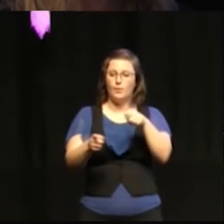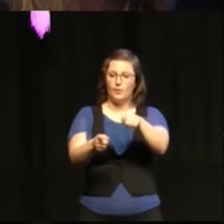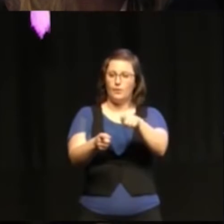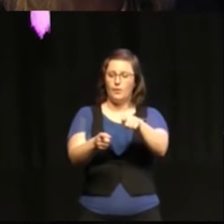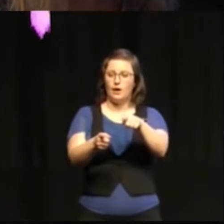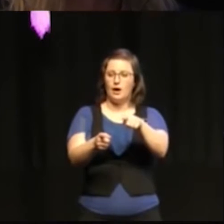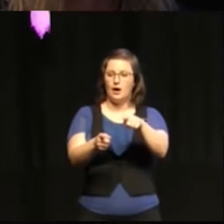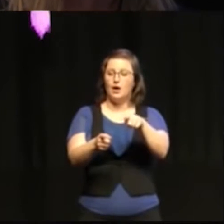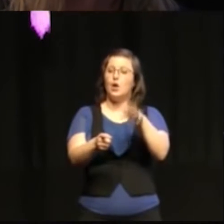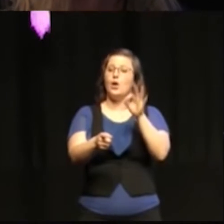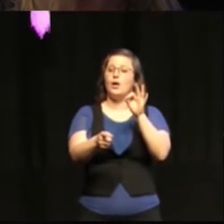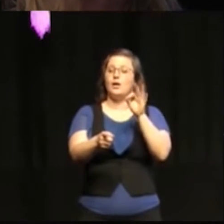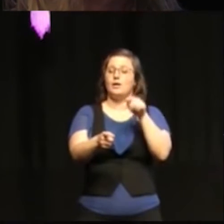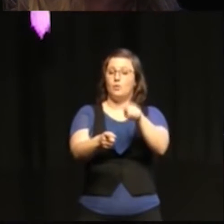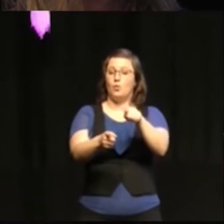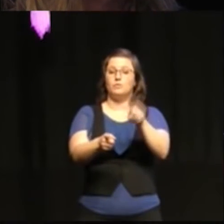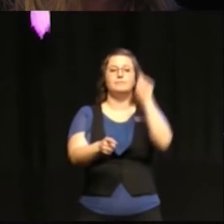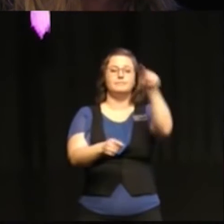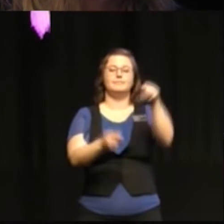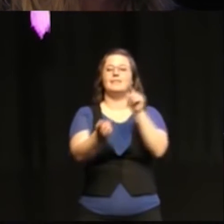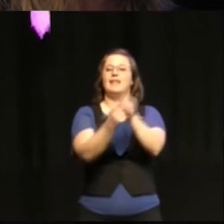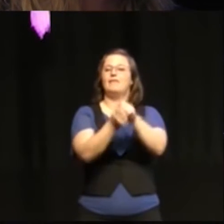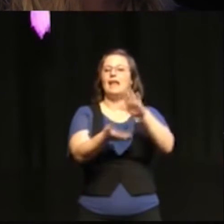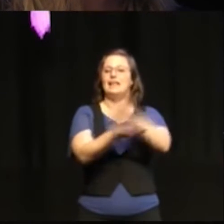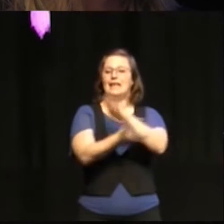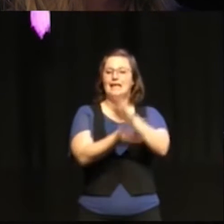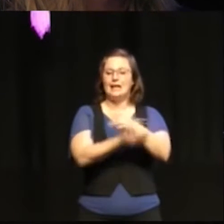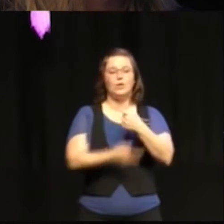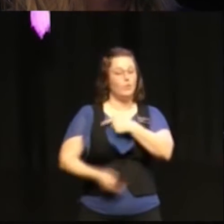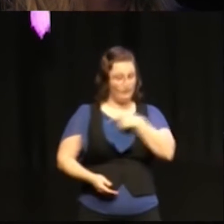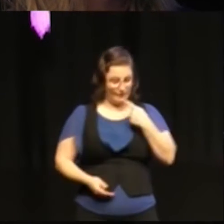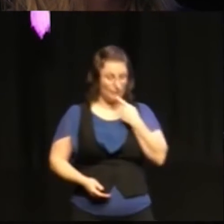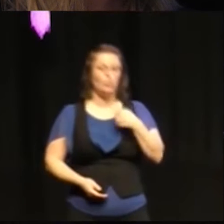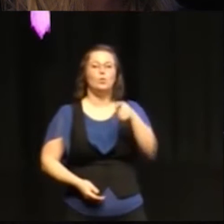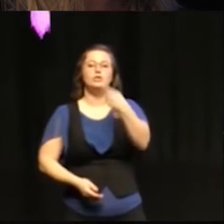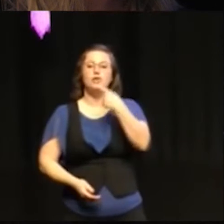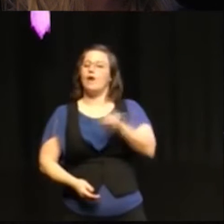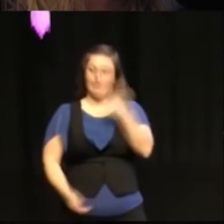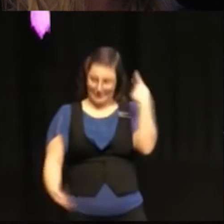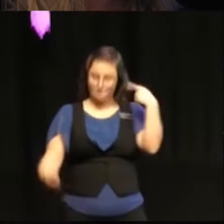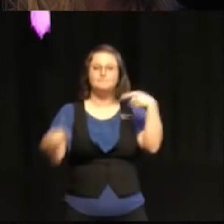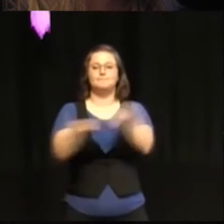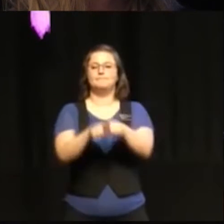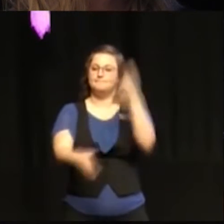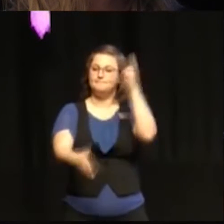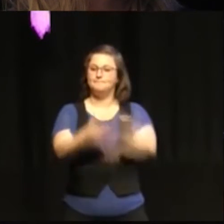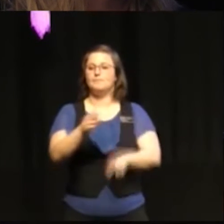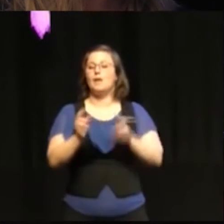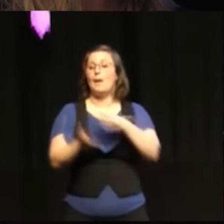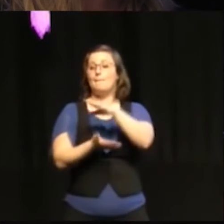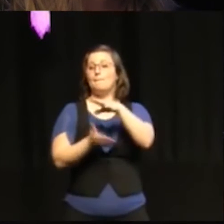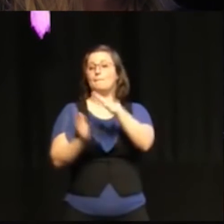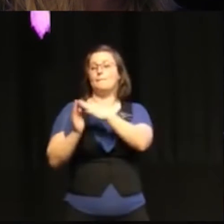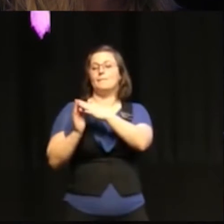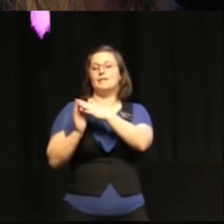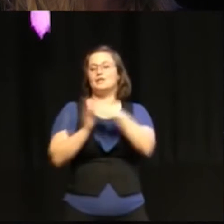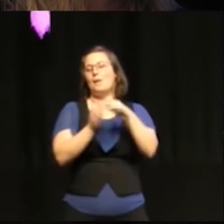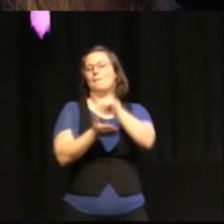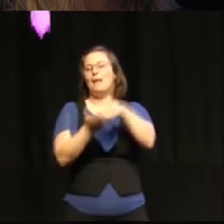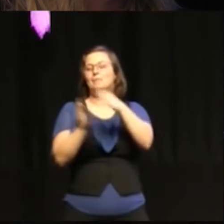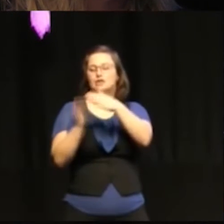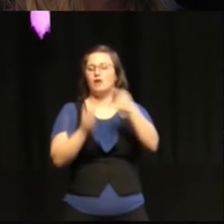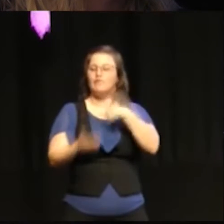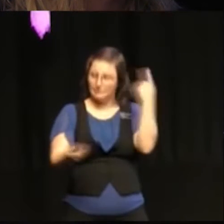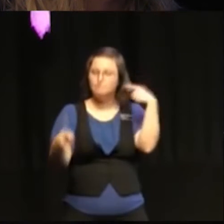var hon ute i tidningen och sa att det skriver vi under på som Malmö stad. Och det är klart att det är en viktig markering